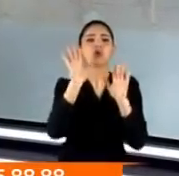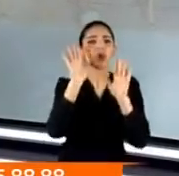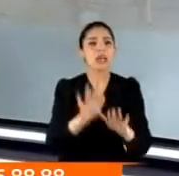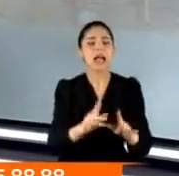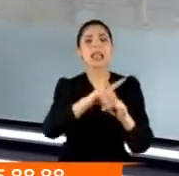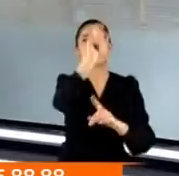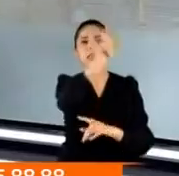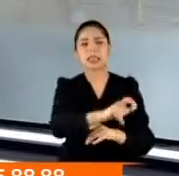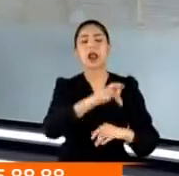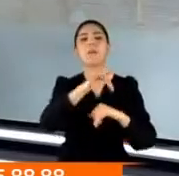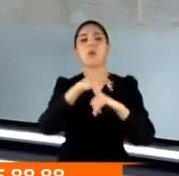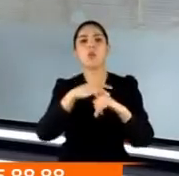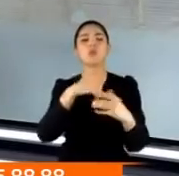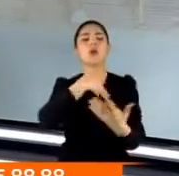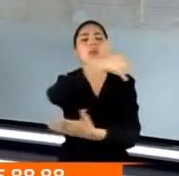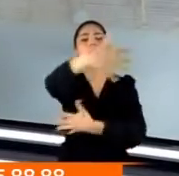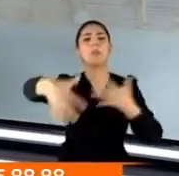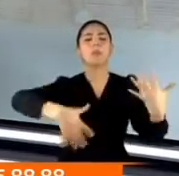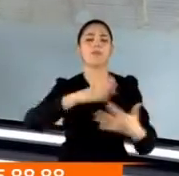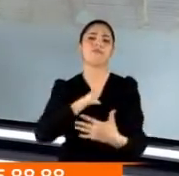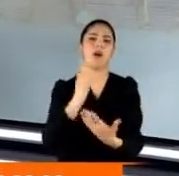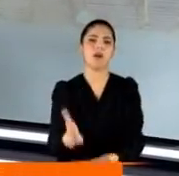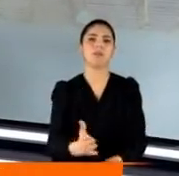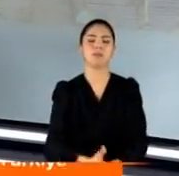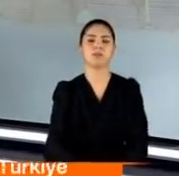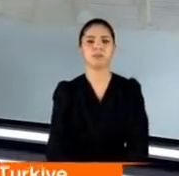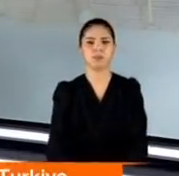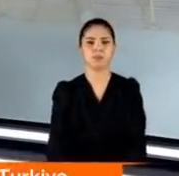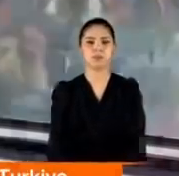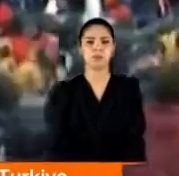Trump hem de ülke tam anlamıyla diken üstünde.